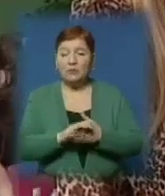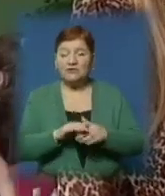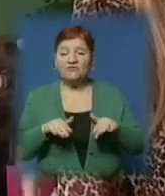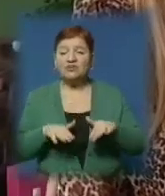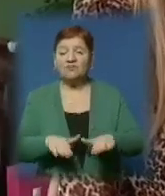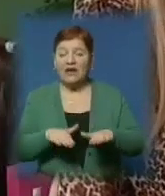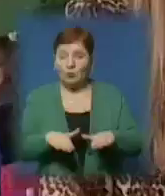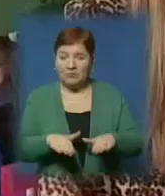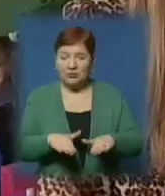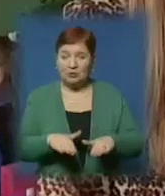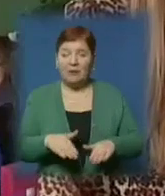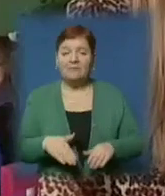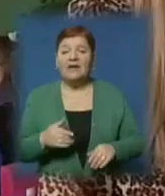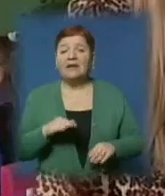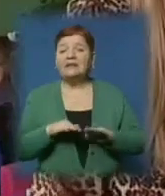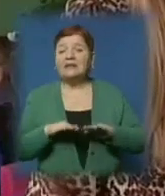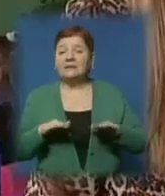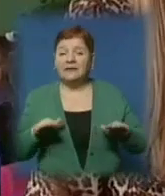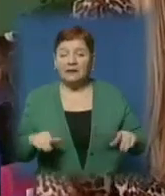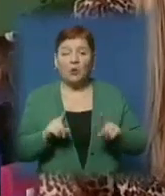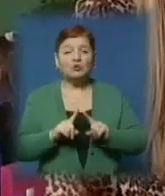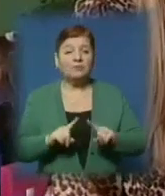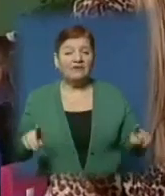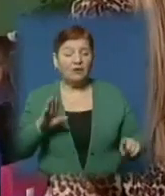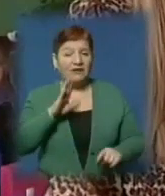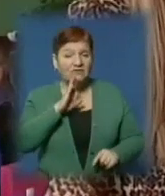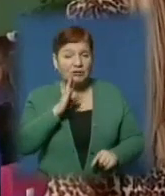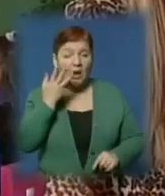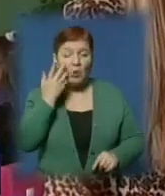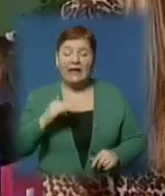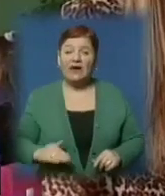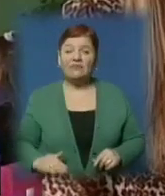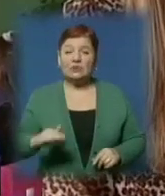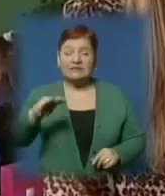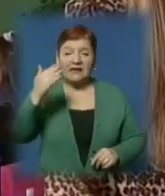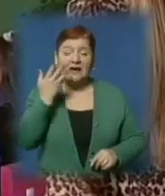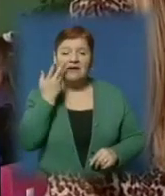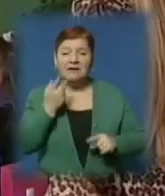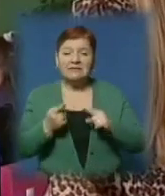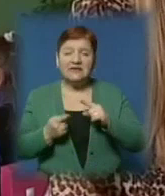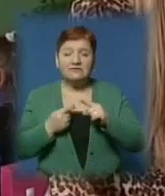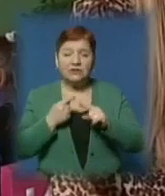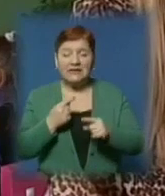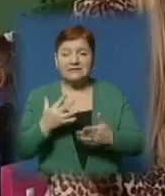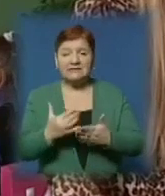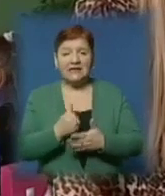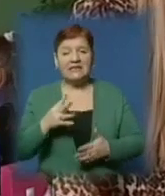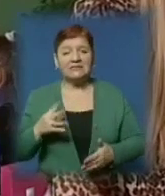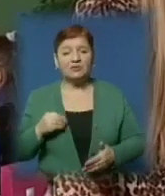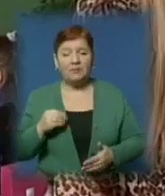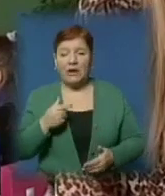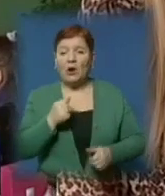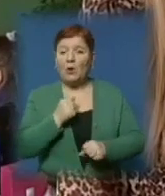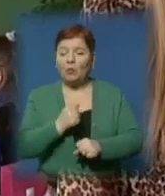будовою швейної машинки. Креативна дитина, і особливо дівчинка, коли виростає, вона завжди знайде собі і роботу,